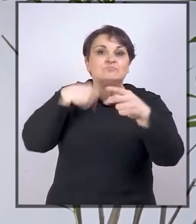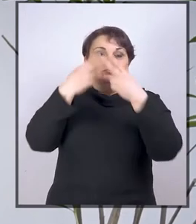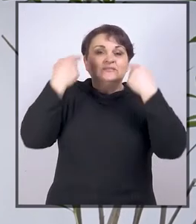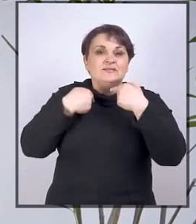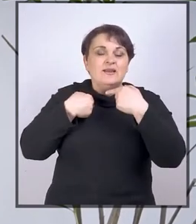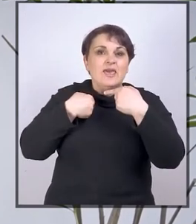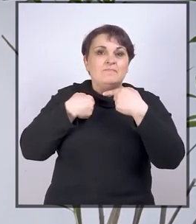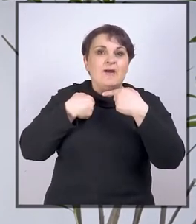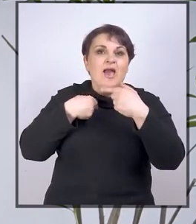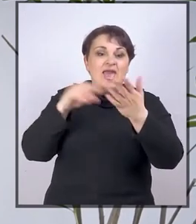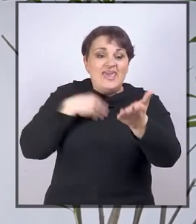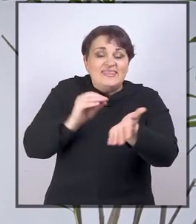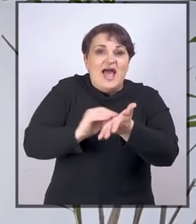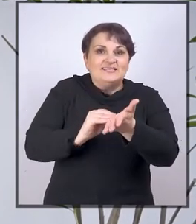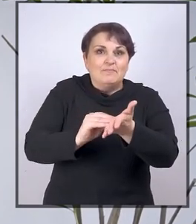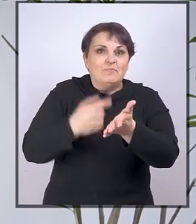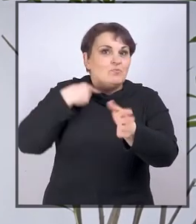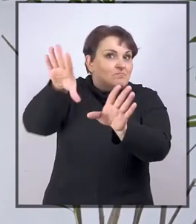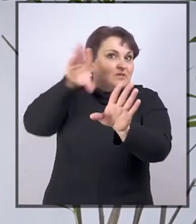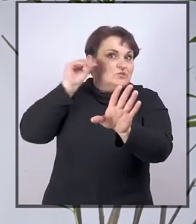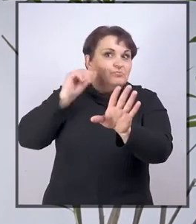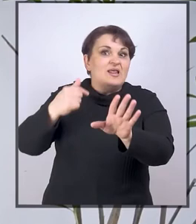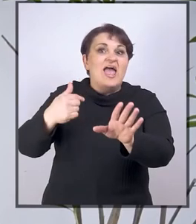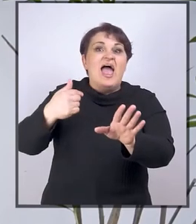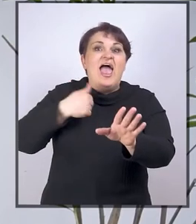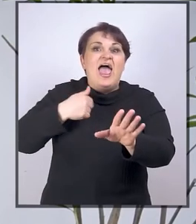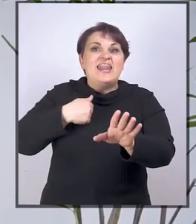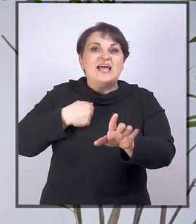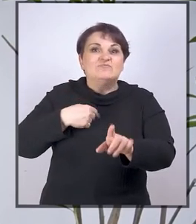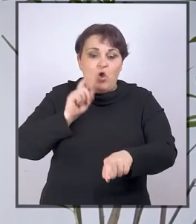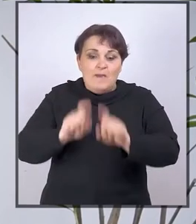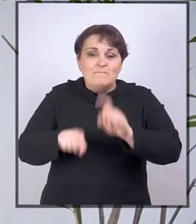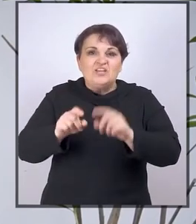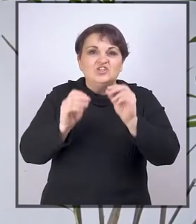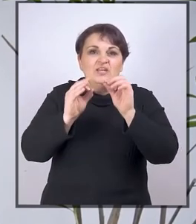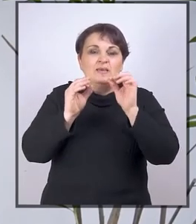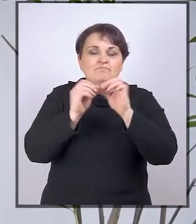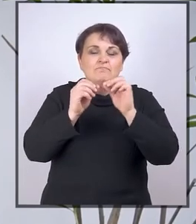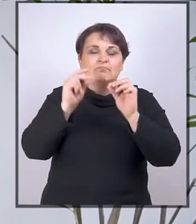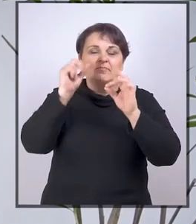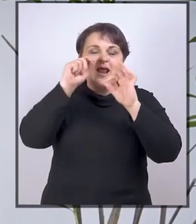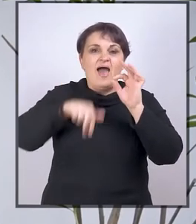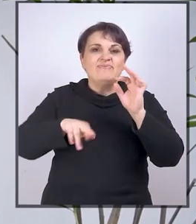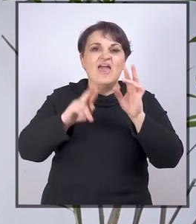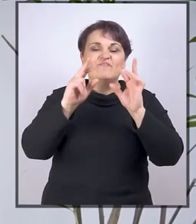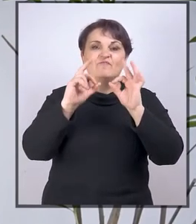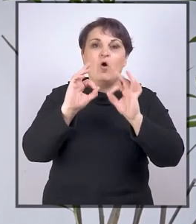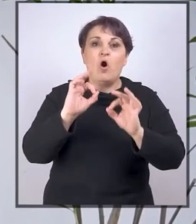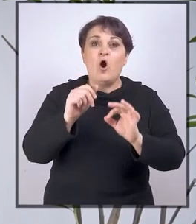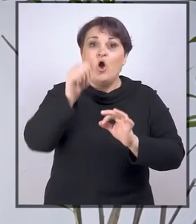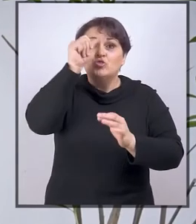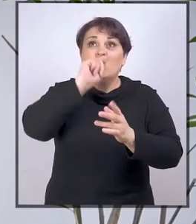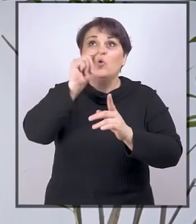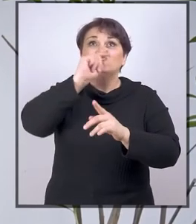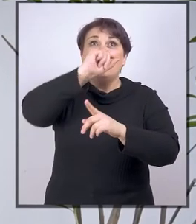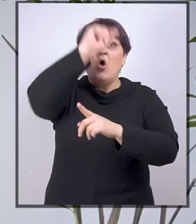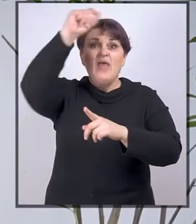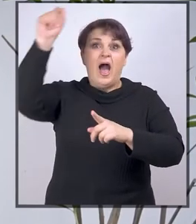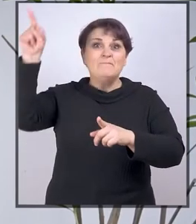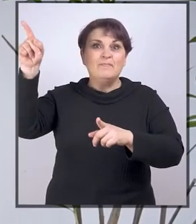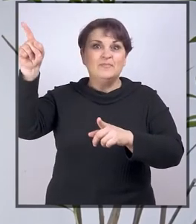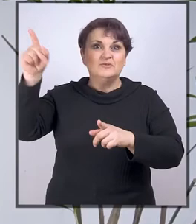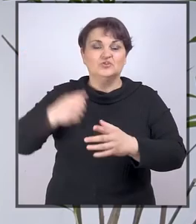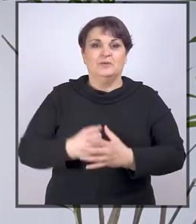ja razumijem, shvatim i zapišem na svojoj brajevoj mašini to